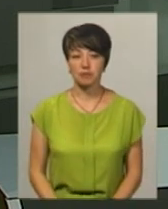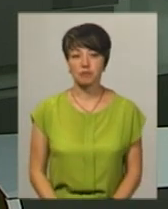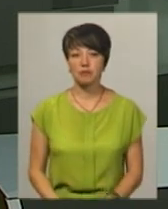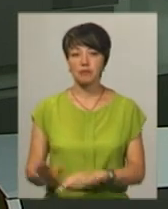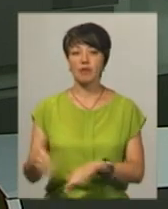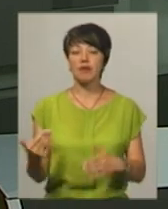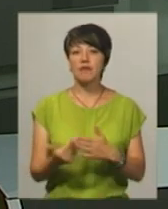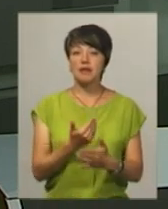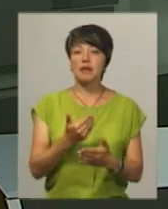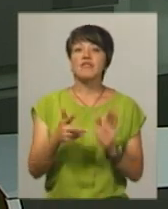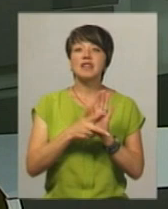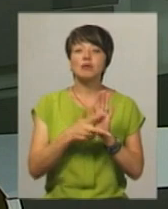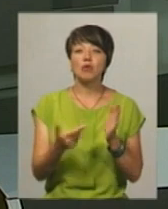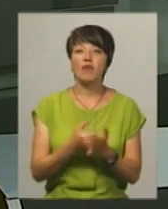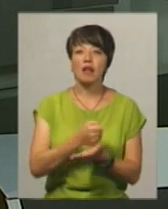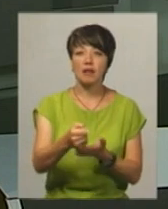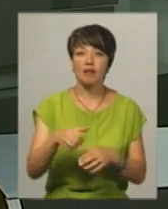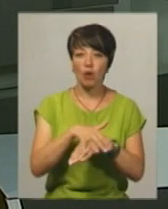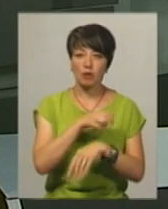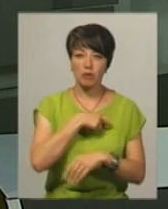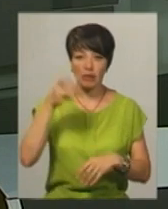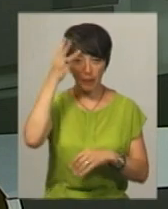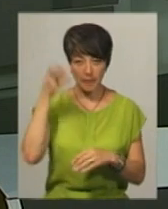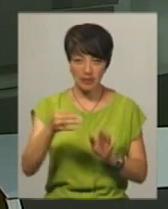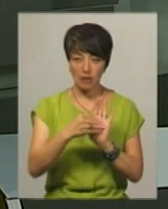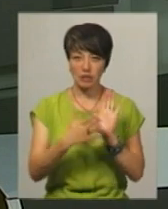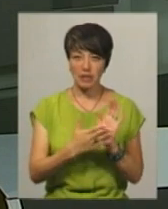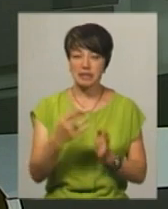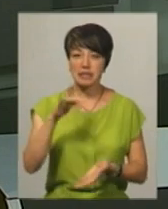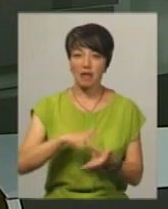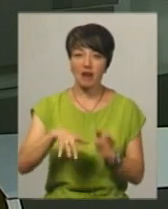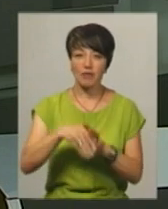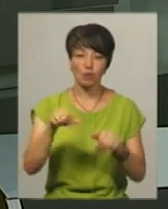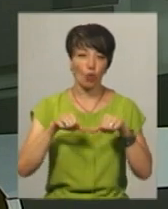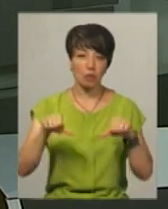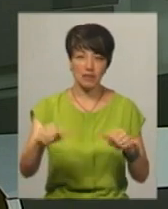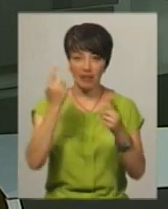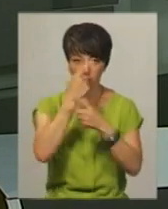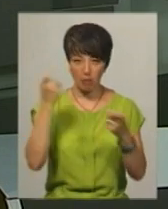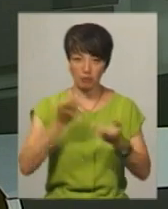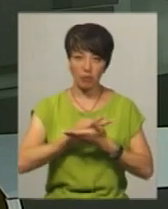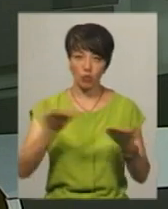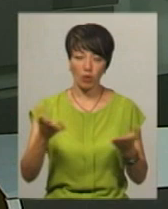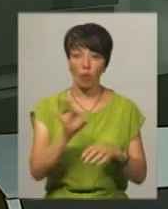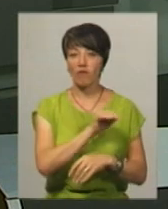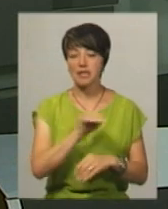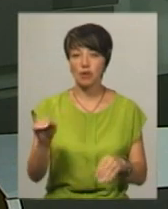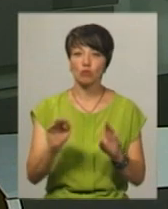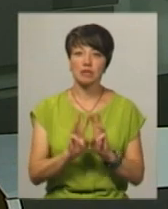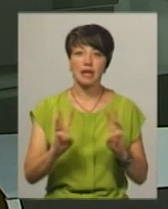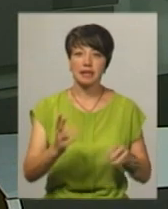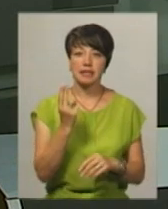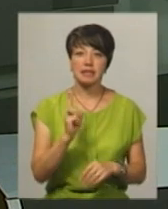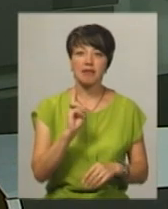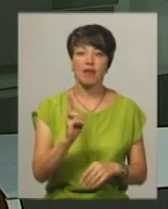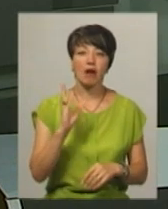Вісім нових кандидатів у народні депутати від Хмельниччини сьогодні зареєстрували в Центральній виборчій комісії. Інформація оприлюднена на офіційному сайті ЦВК.